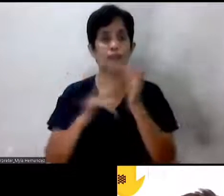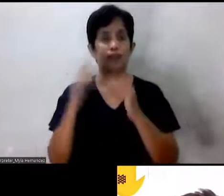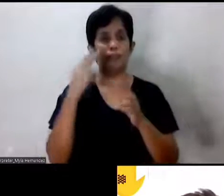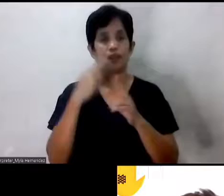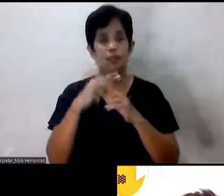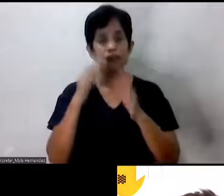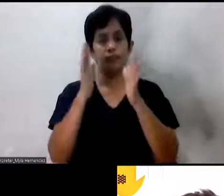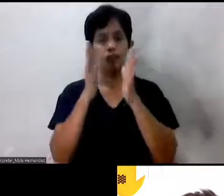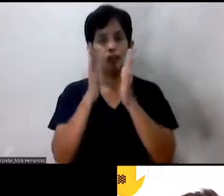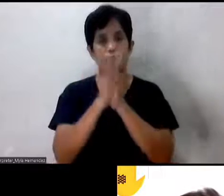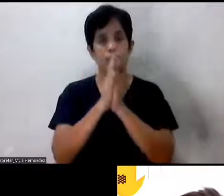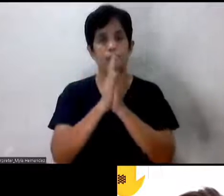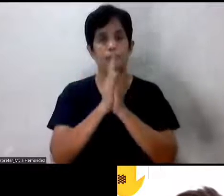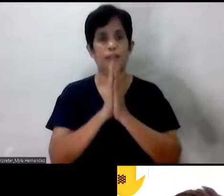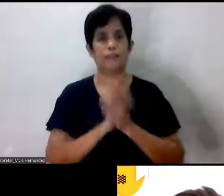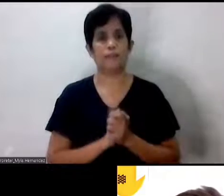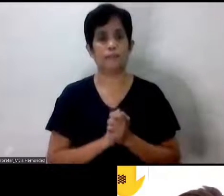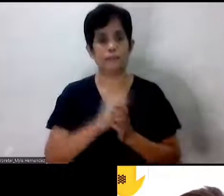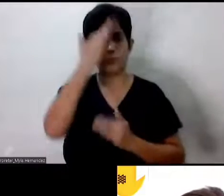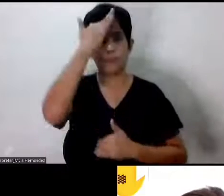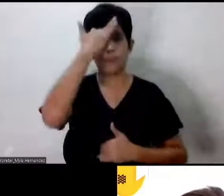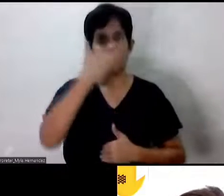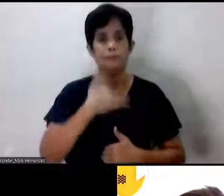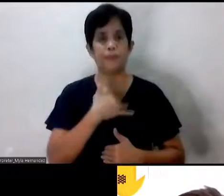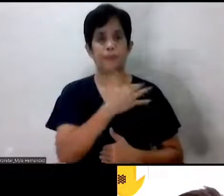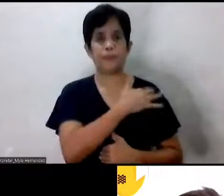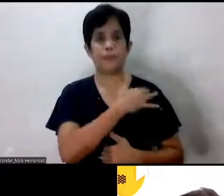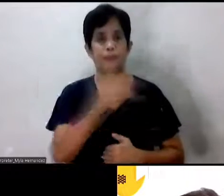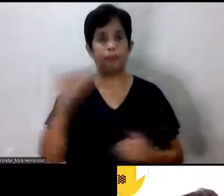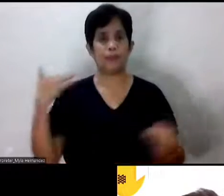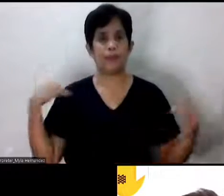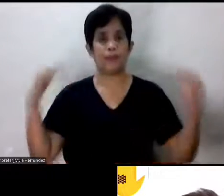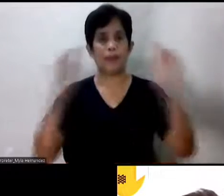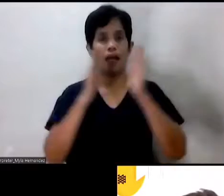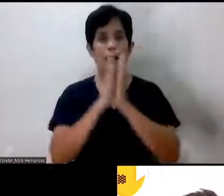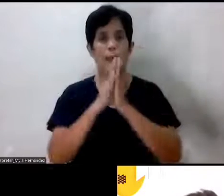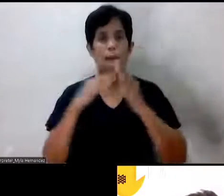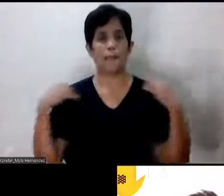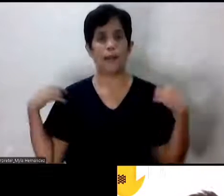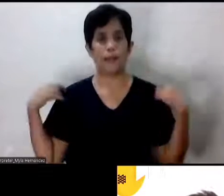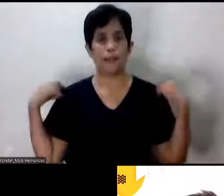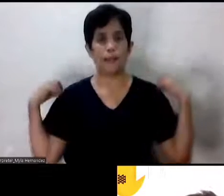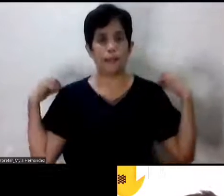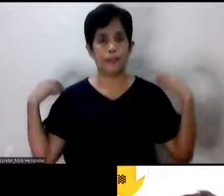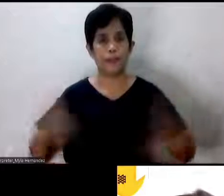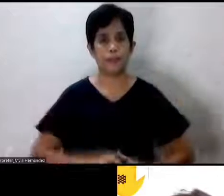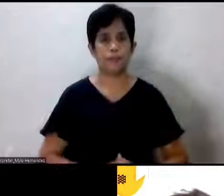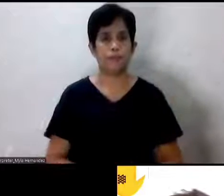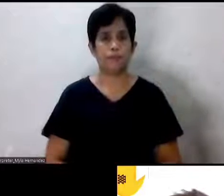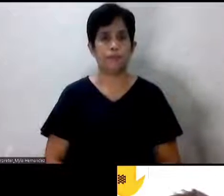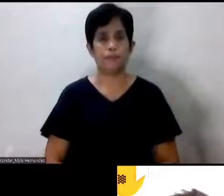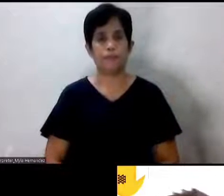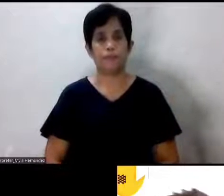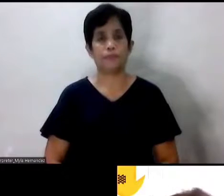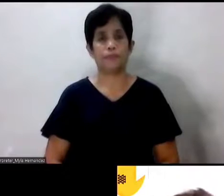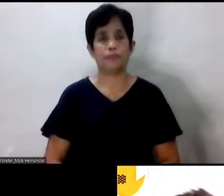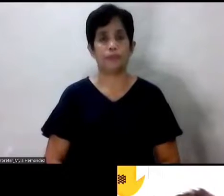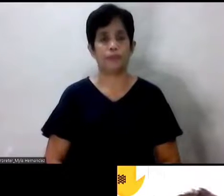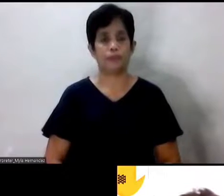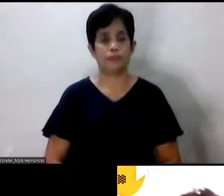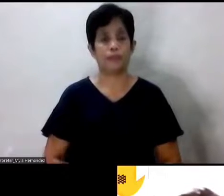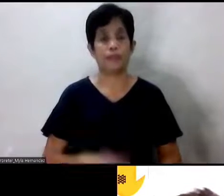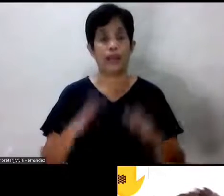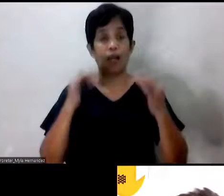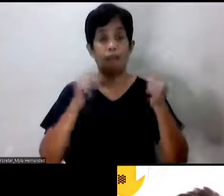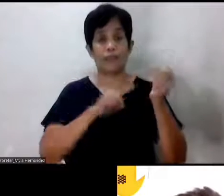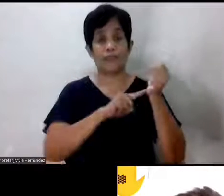Amen at Amen. Sa kala ng Ama, sa anak at ng Spiritus Santo. Amen. Ayan, Padre Benson, i-pisaan